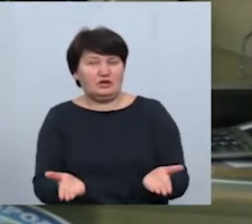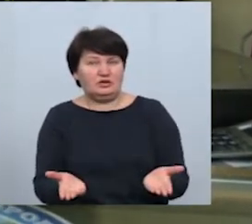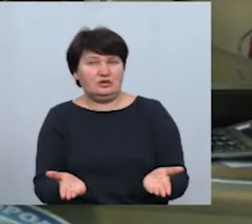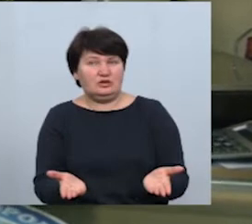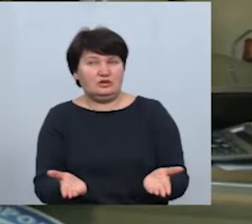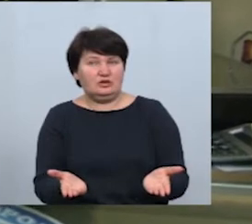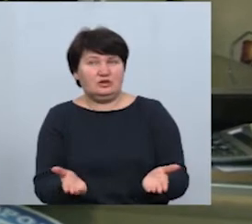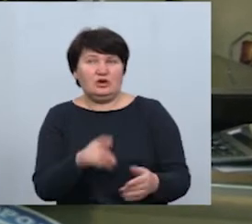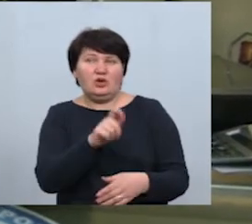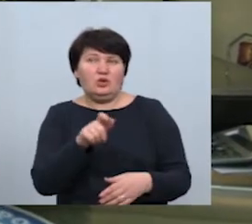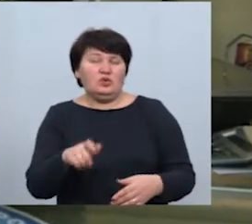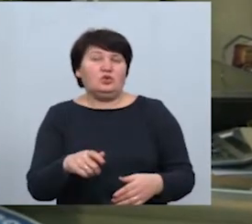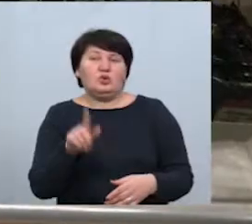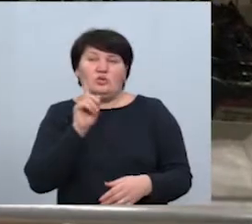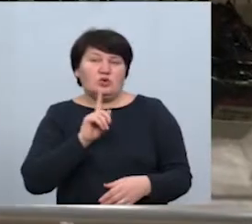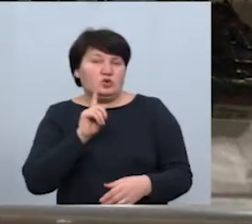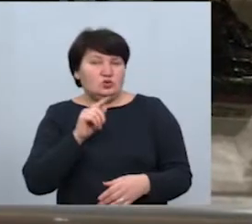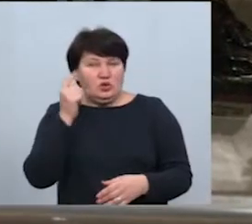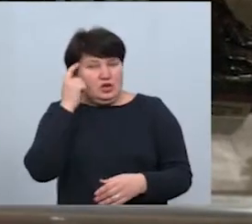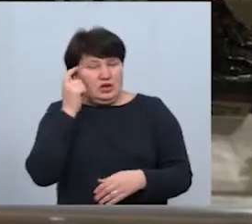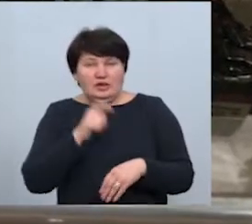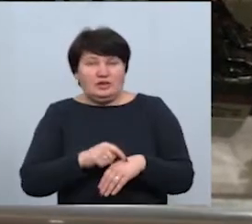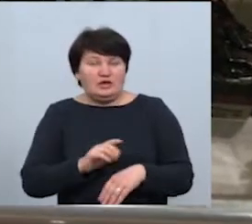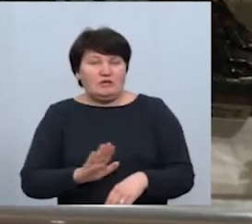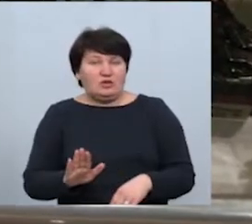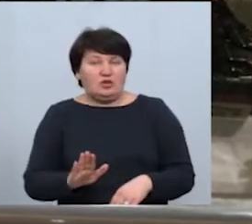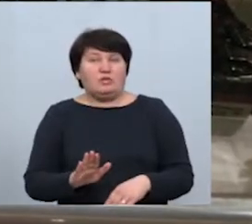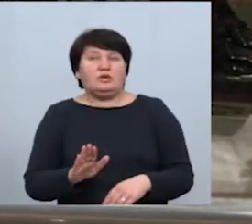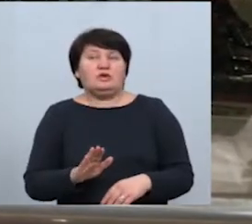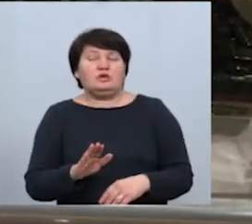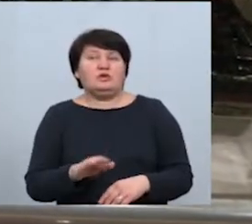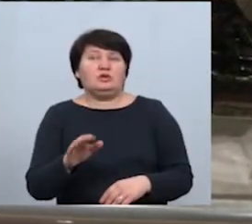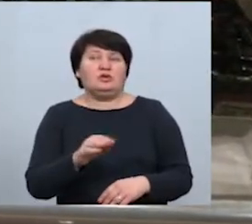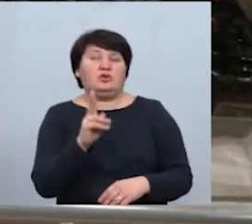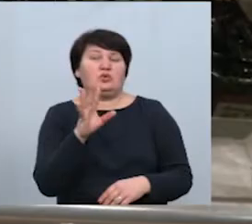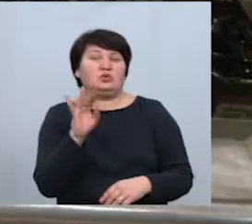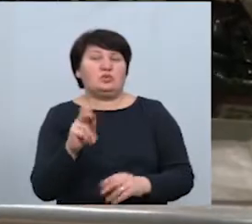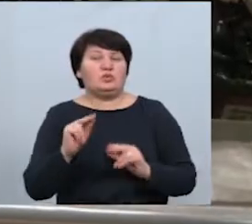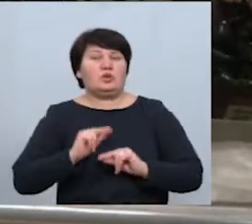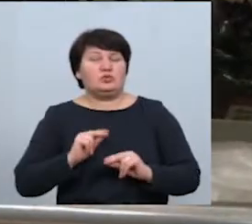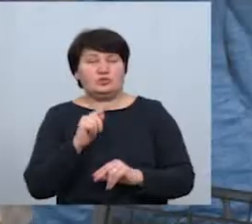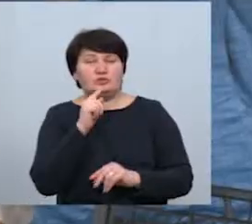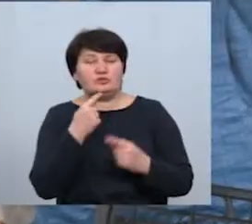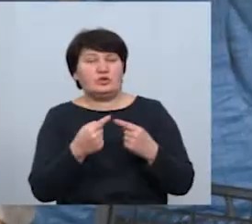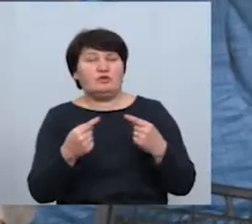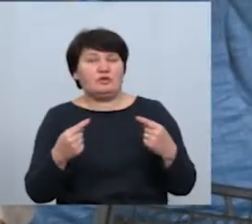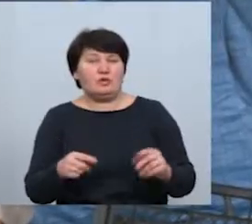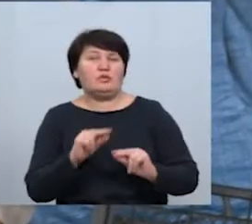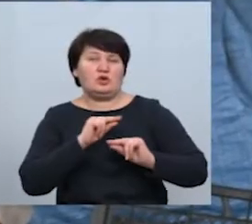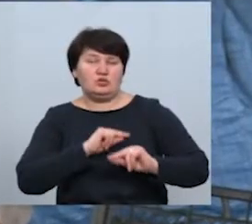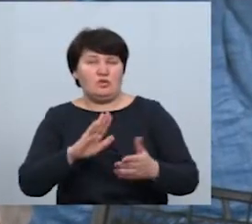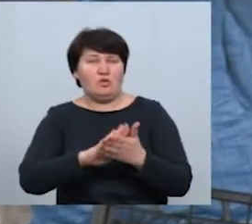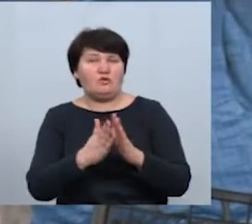Люди у нас поки що не свідомі. Олеся Костюк працює у відділі кондитерських виробів. Жінка говорить, що працювати в умовах